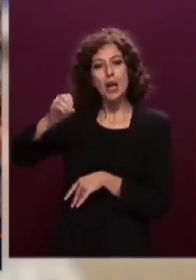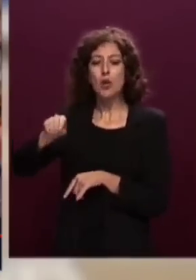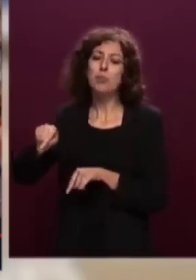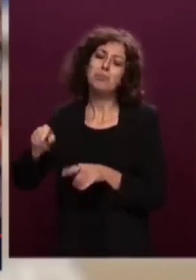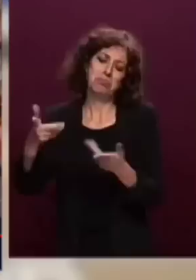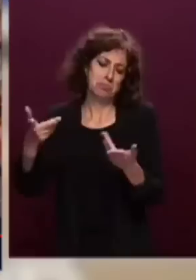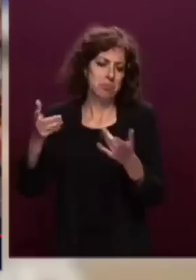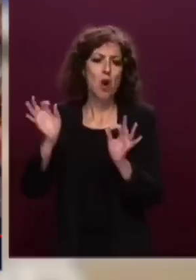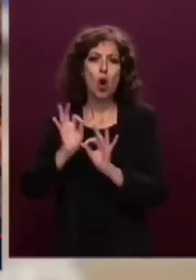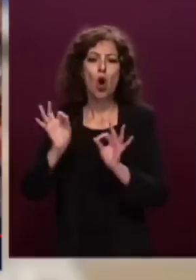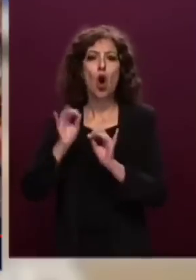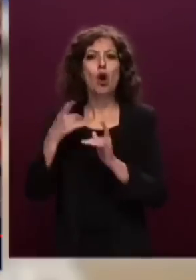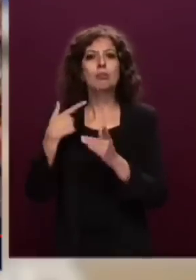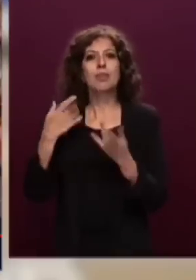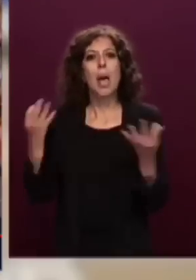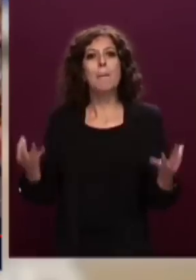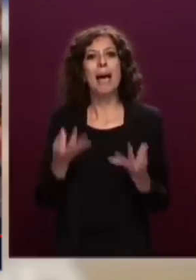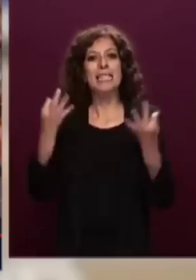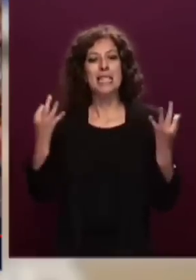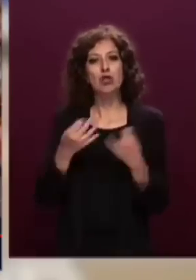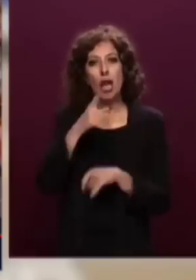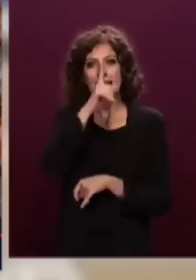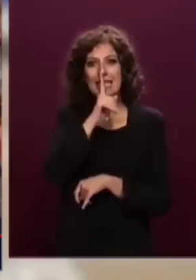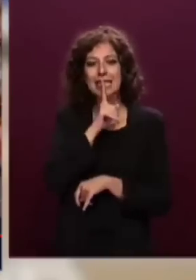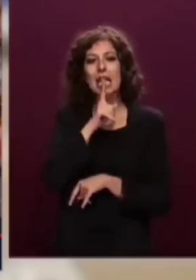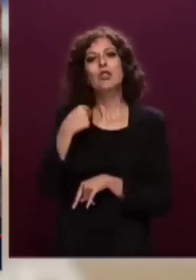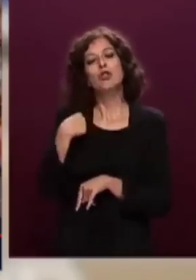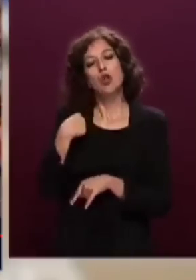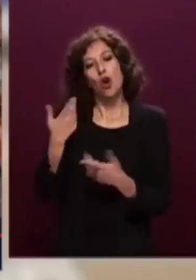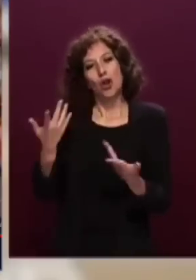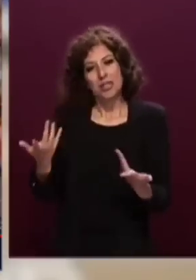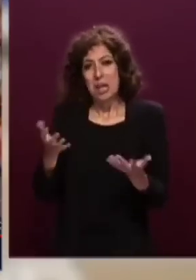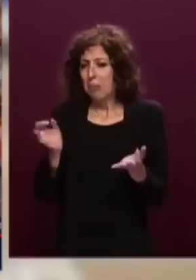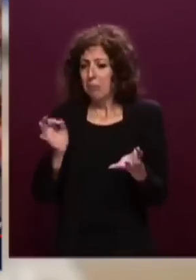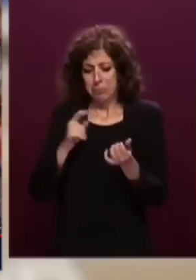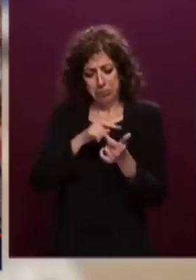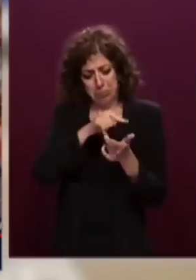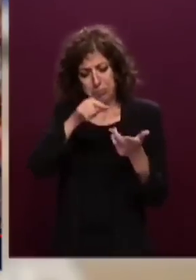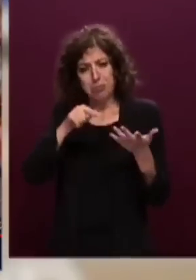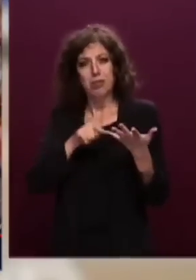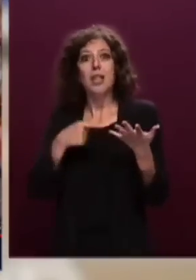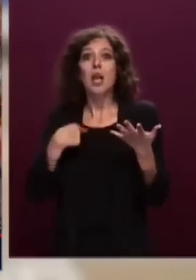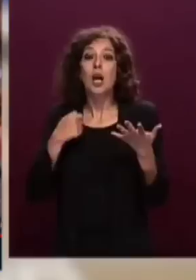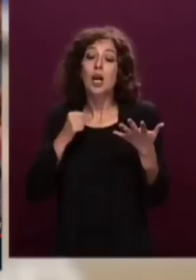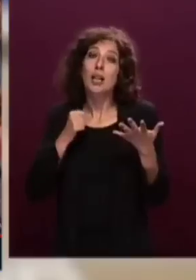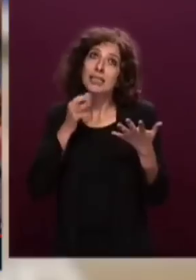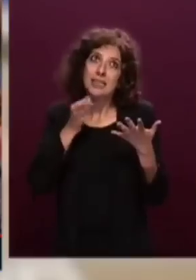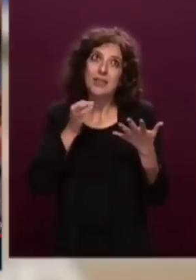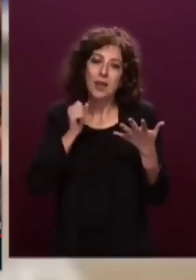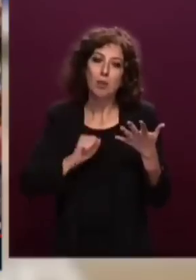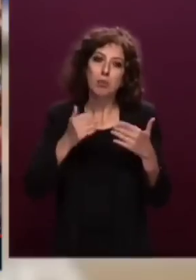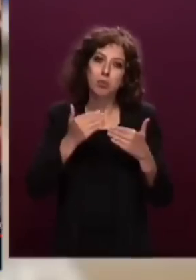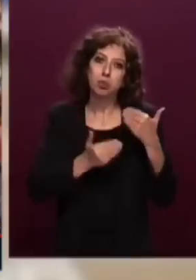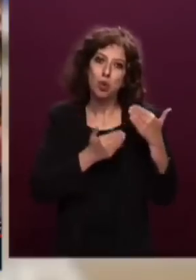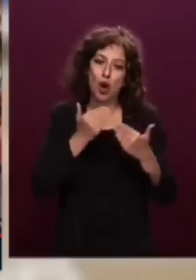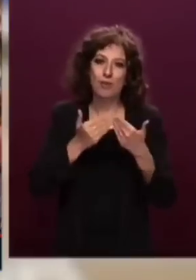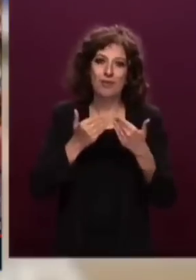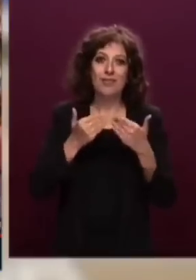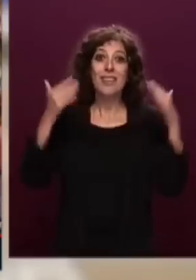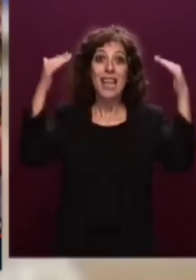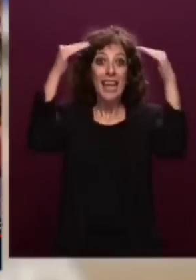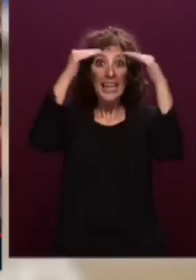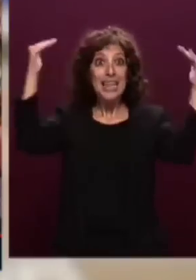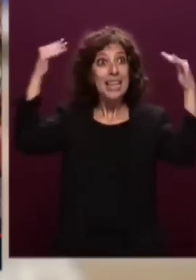italiani in tasca. Se tutto ciò è possibile, significa che non tutto è perduto. Va in frantumi